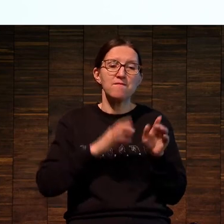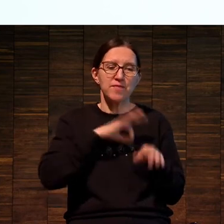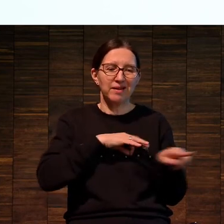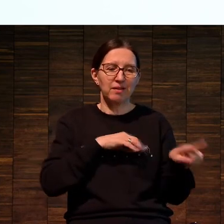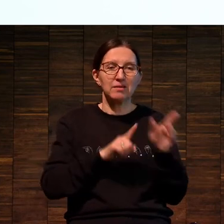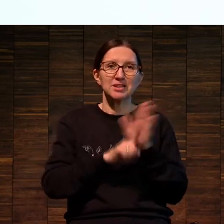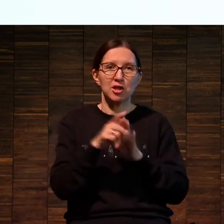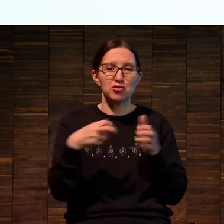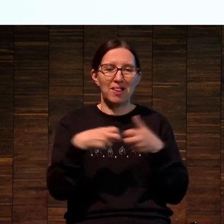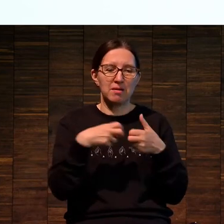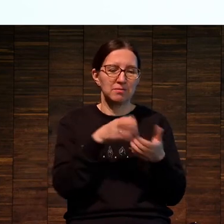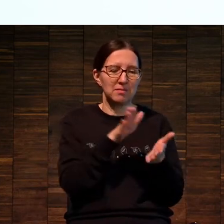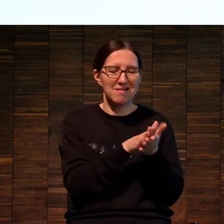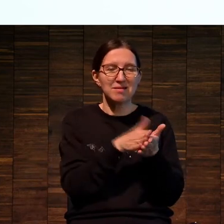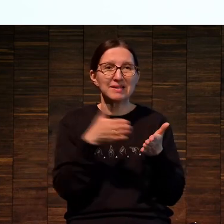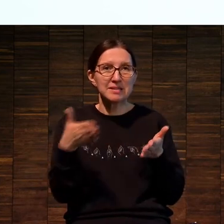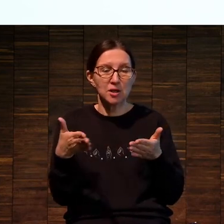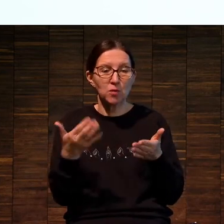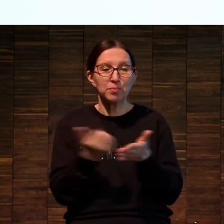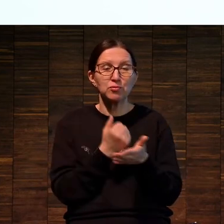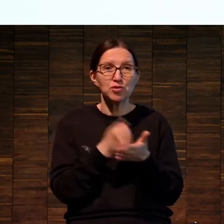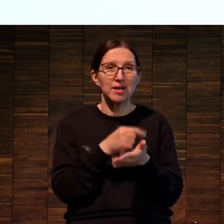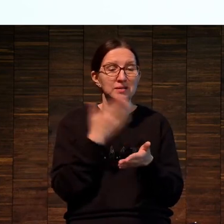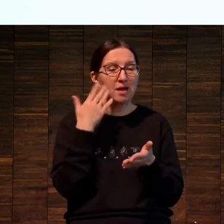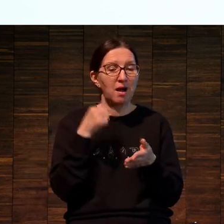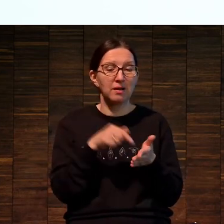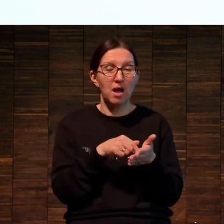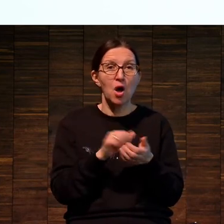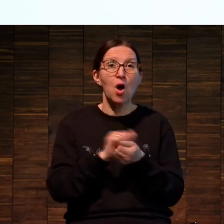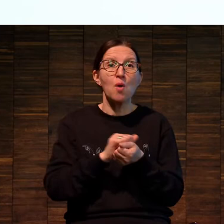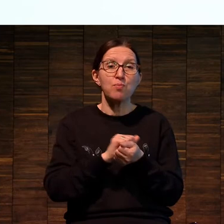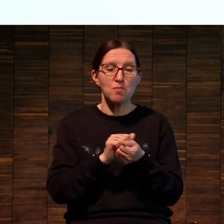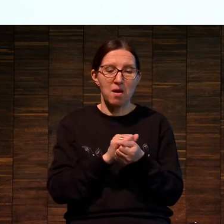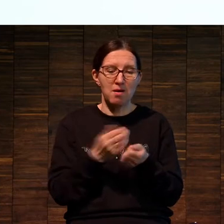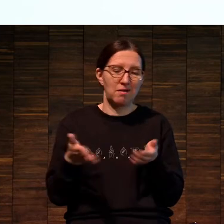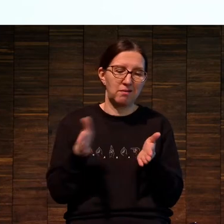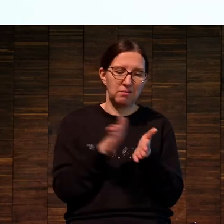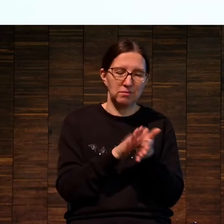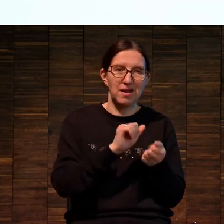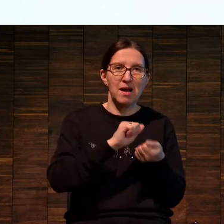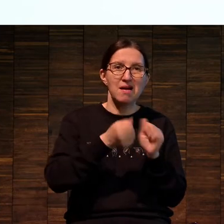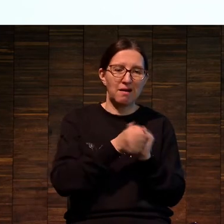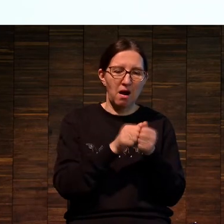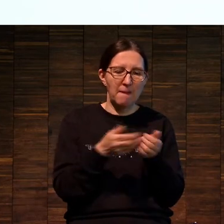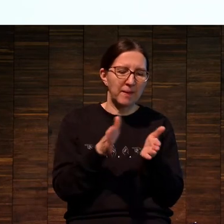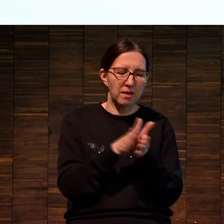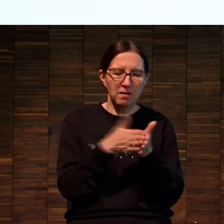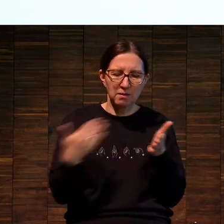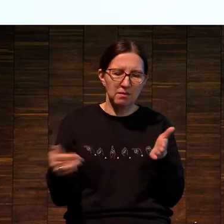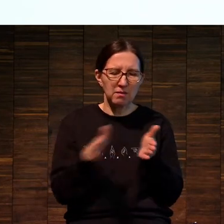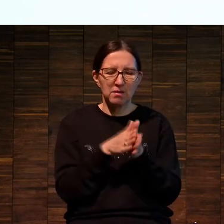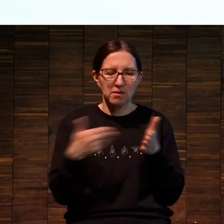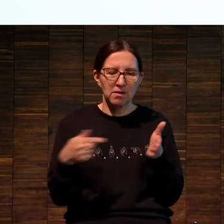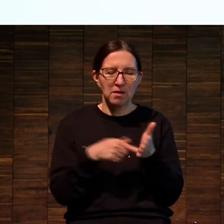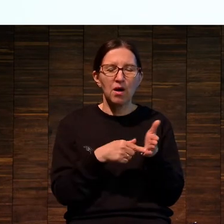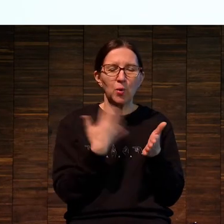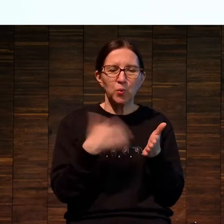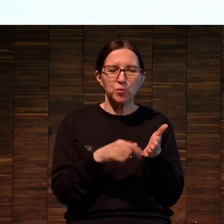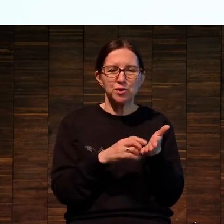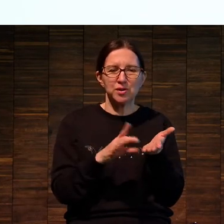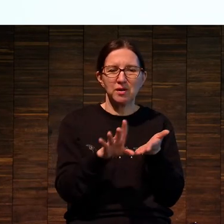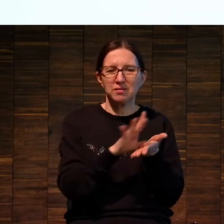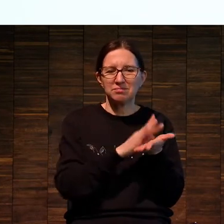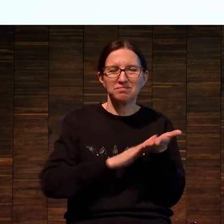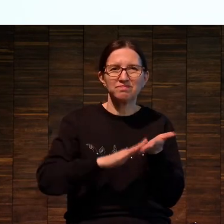камень от воздействия с бумагой, он изнашивается. То есть любая матрица, любая механическая матрица в классической